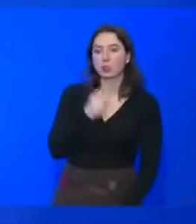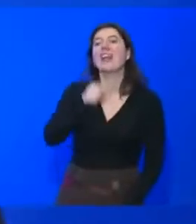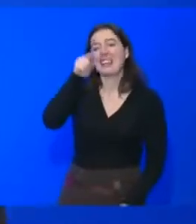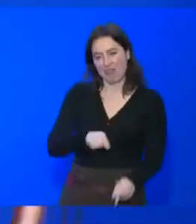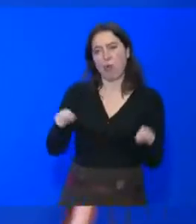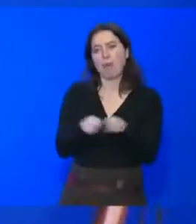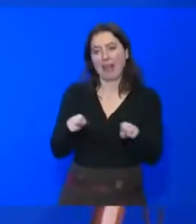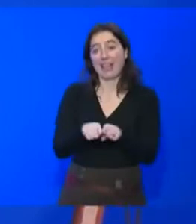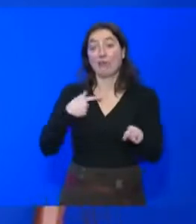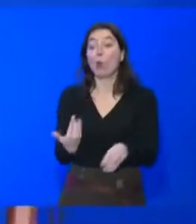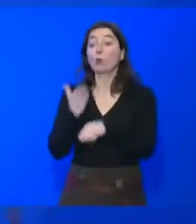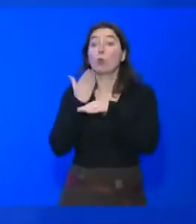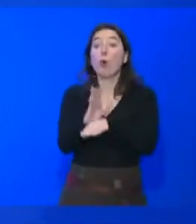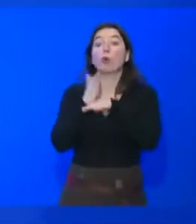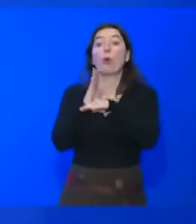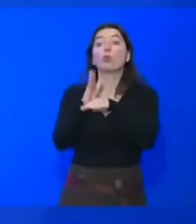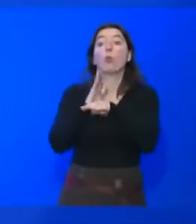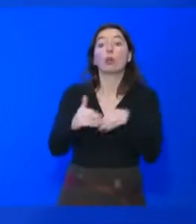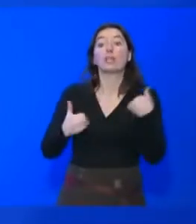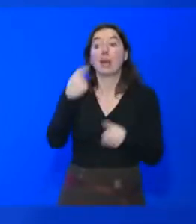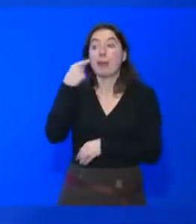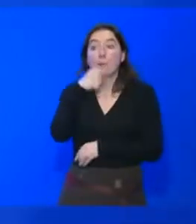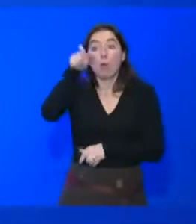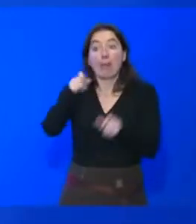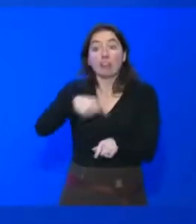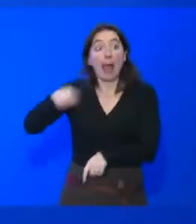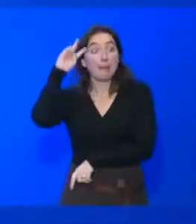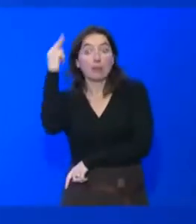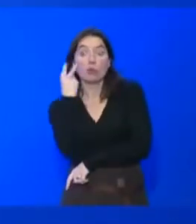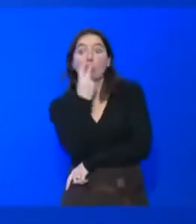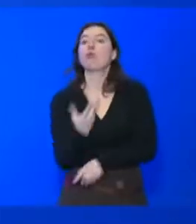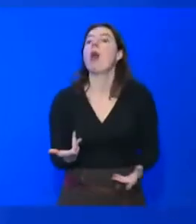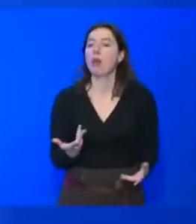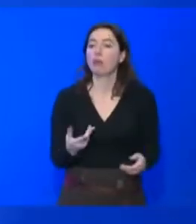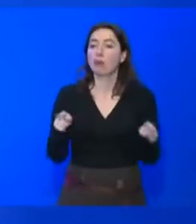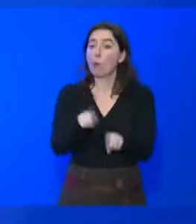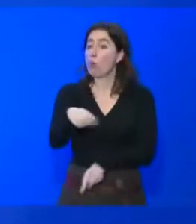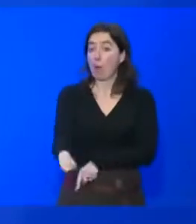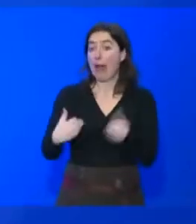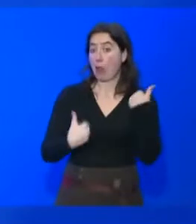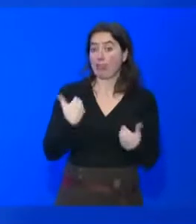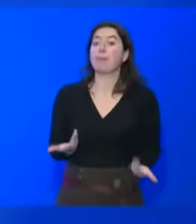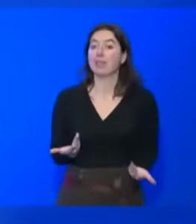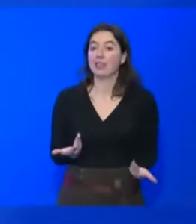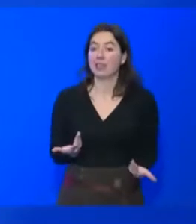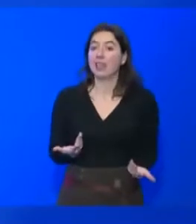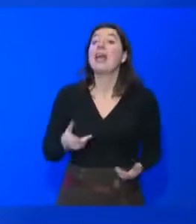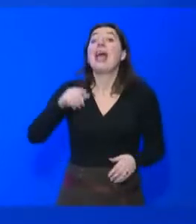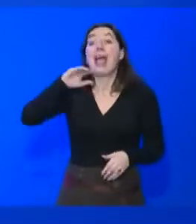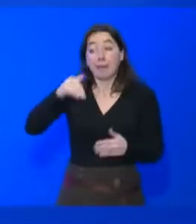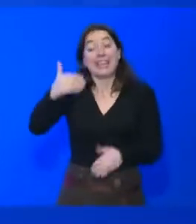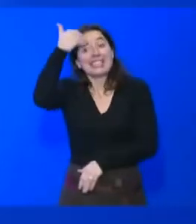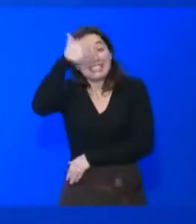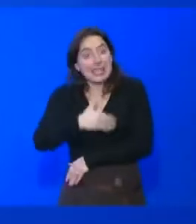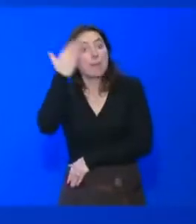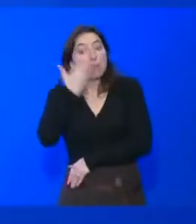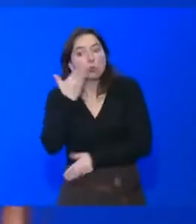joies, nos peines, nos amours, etc. Et puis que ça devienne quelque chose de banal et qu'ils comprennent ce dont on a besoin, compte, on en a besoin. Voilà, je